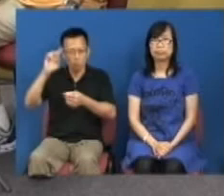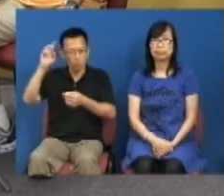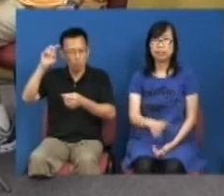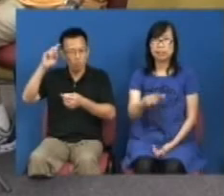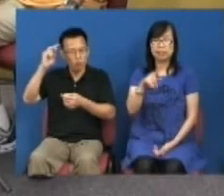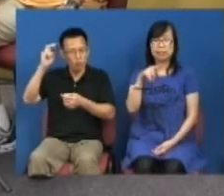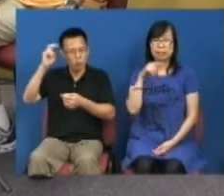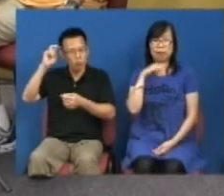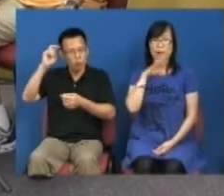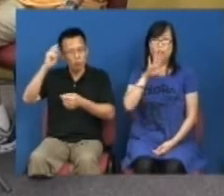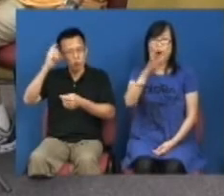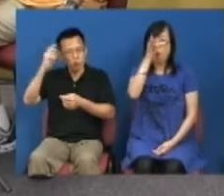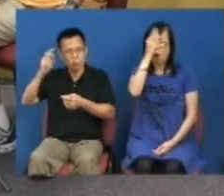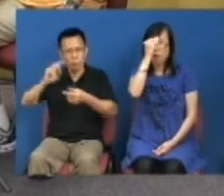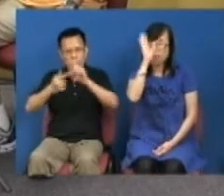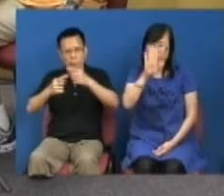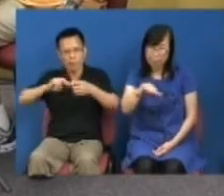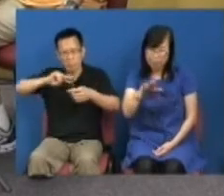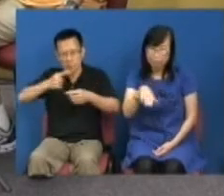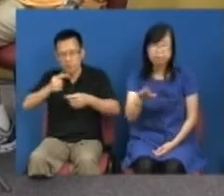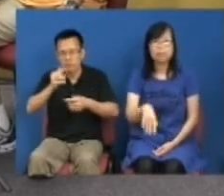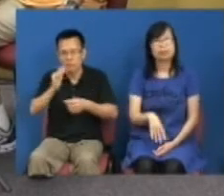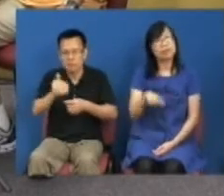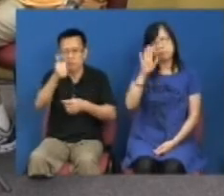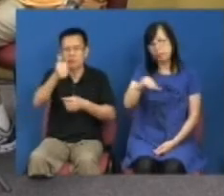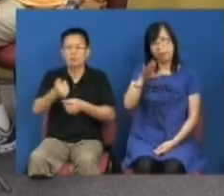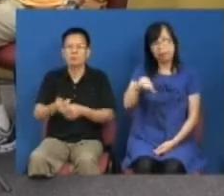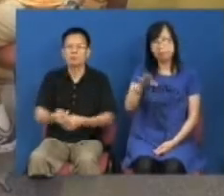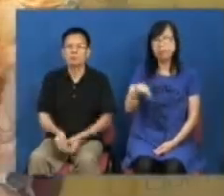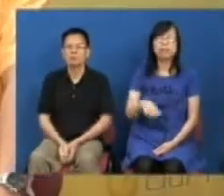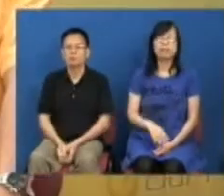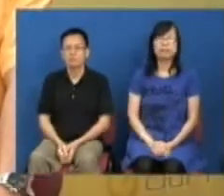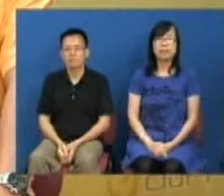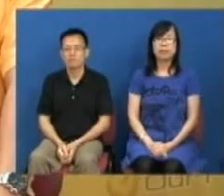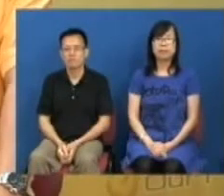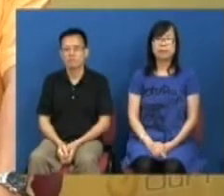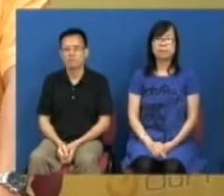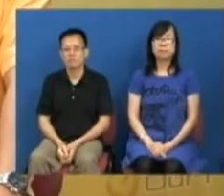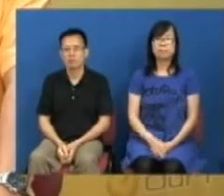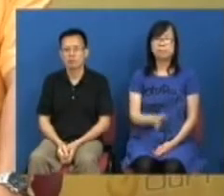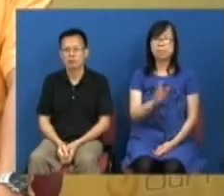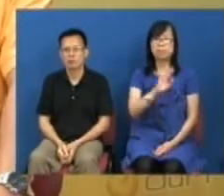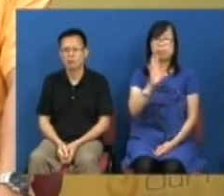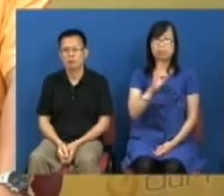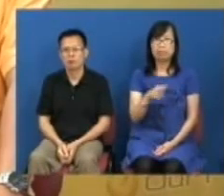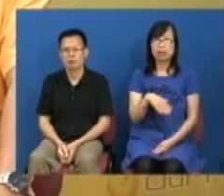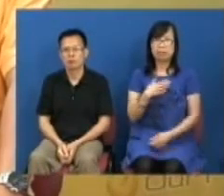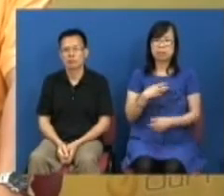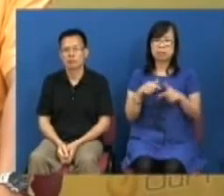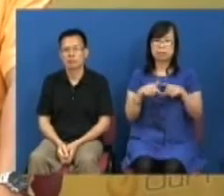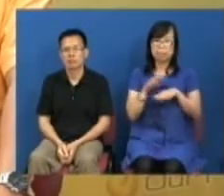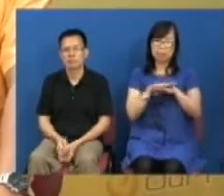但就学得很慢学得非常之慢他不是心悦成伏地去做